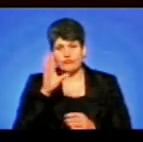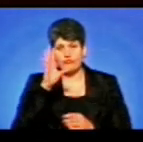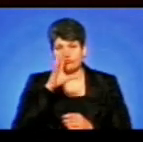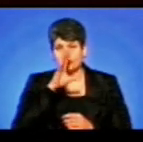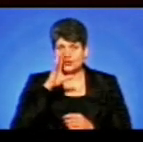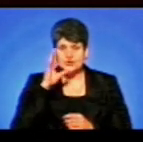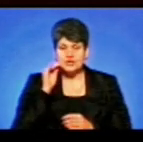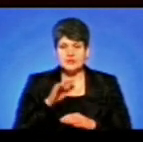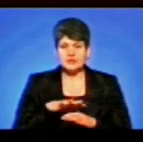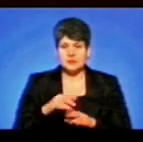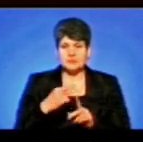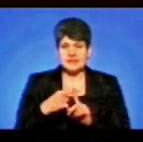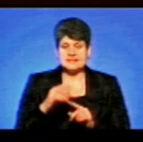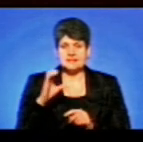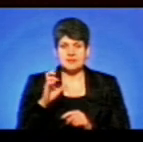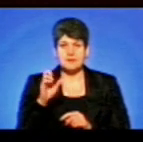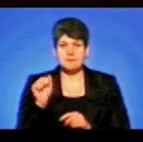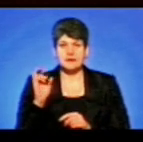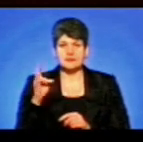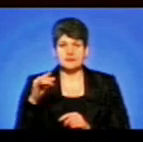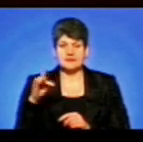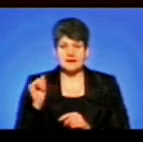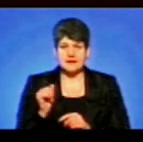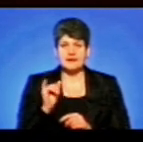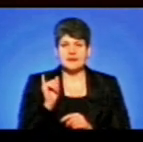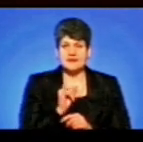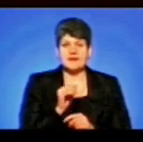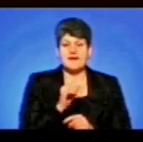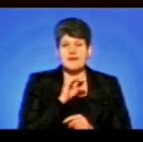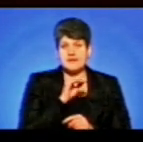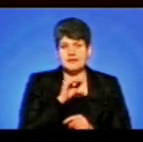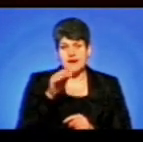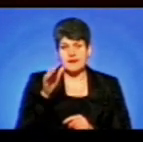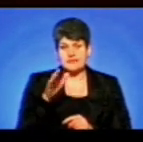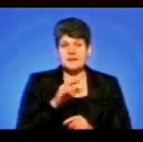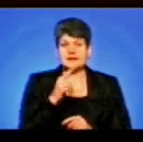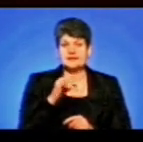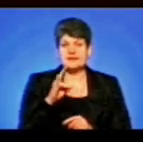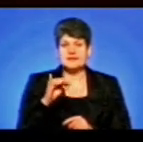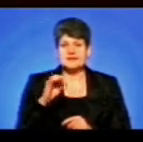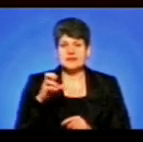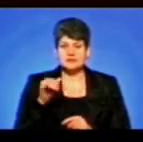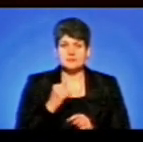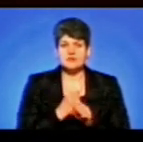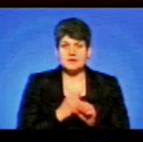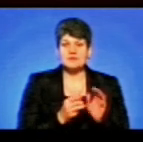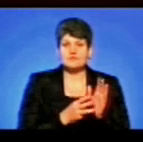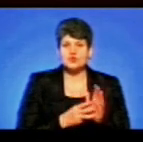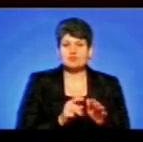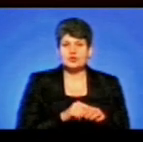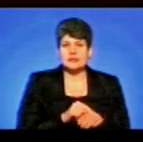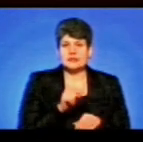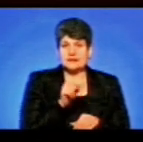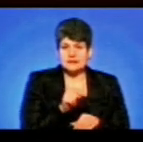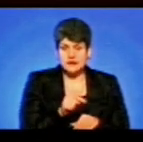перехрестя проспекту Степана Бандери та вулиця Академіка Дністрянського. Вони працювали там з 8-ї години. Через аварію